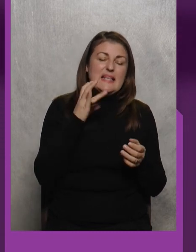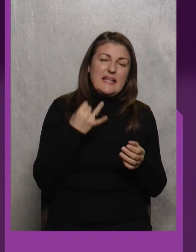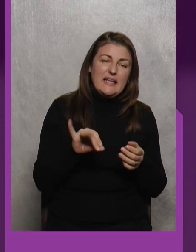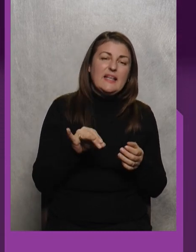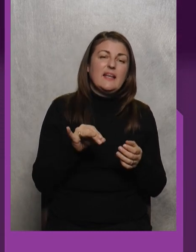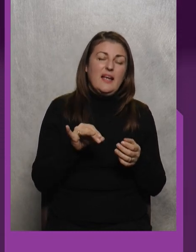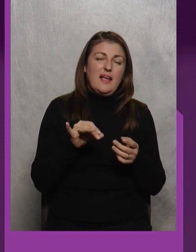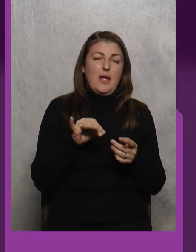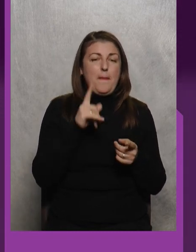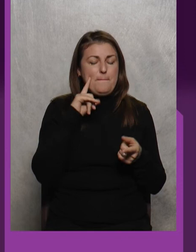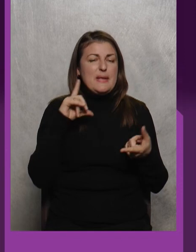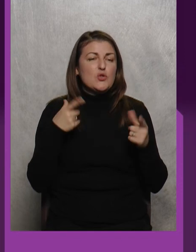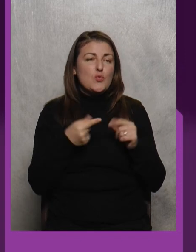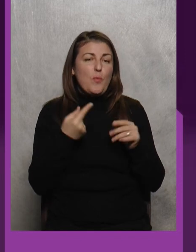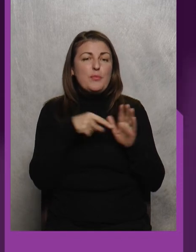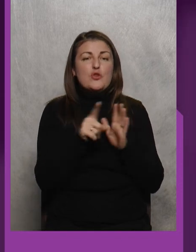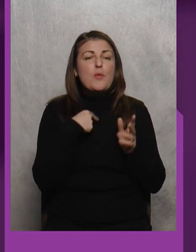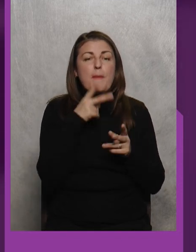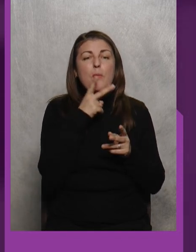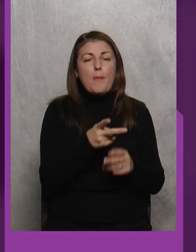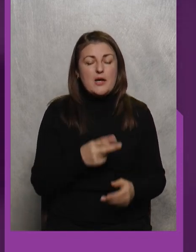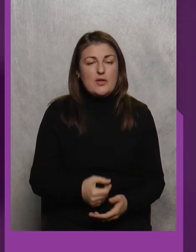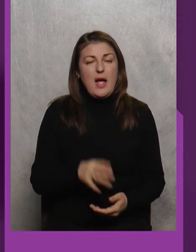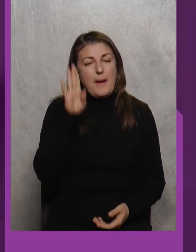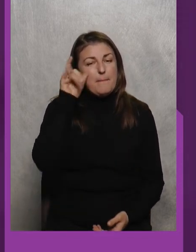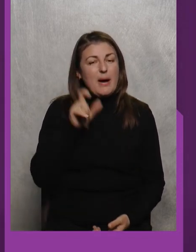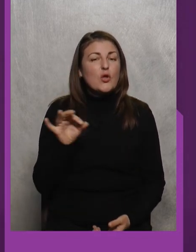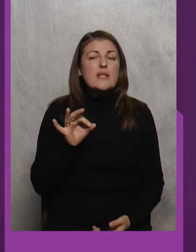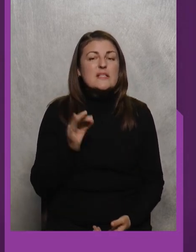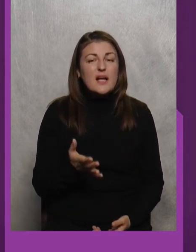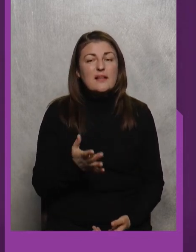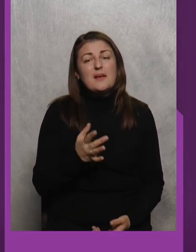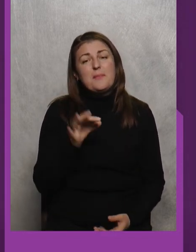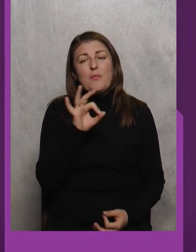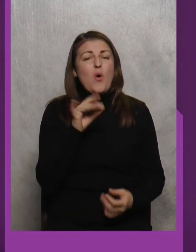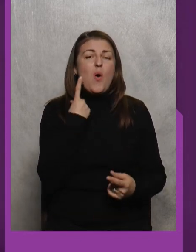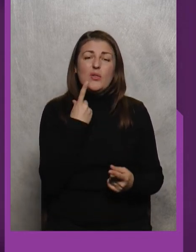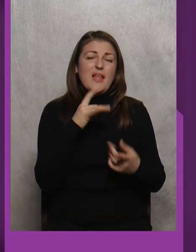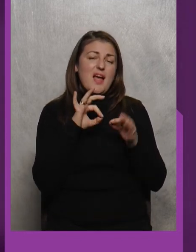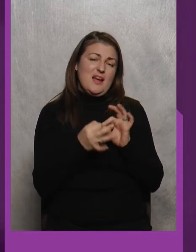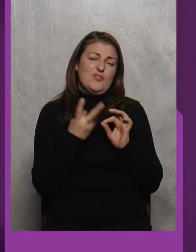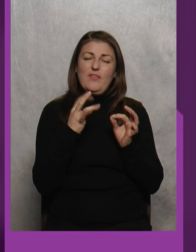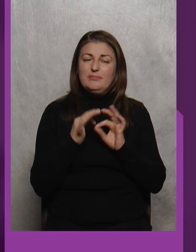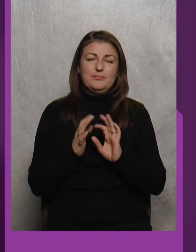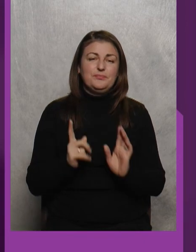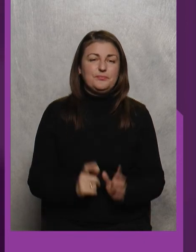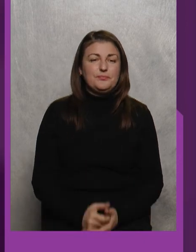Підсумуємо те, що ми побачили Пане Олександре, буквально одне речення, два там